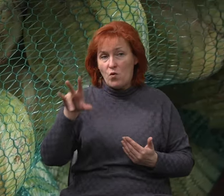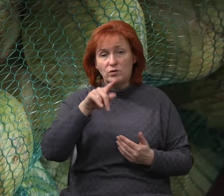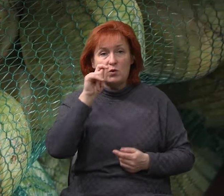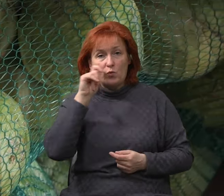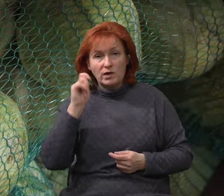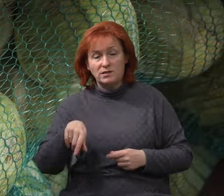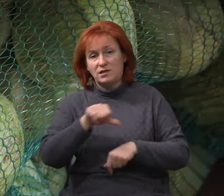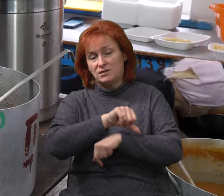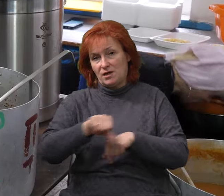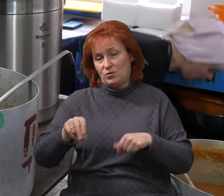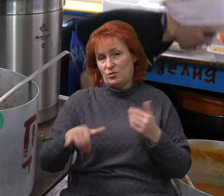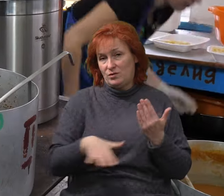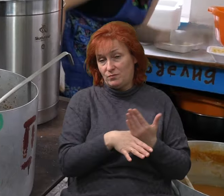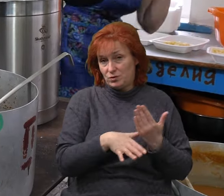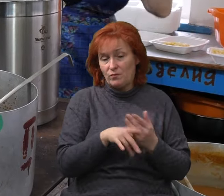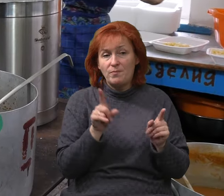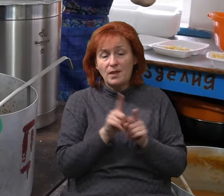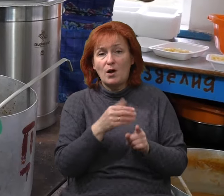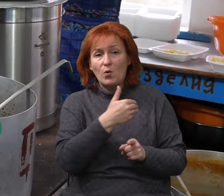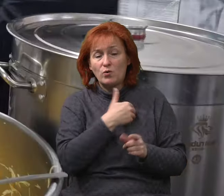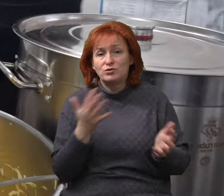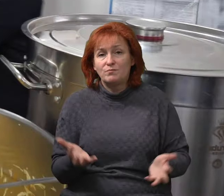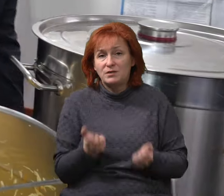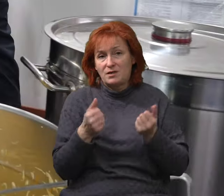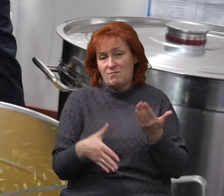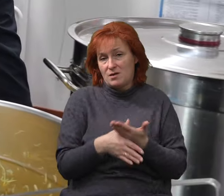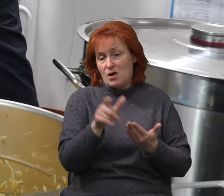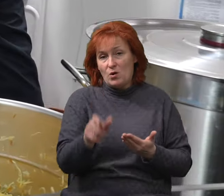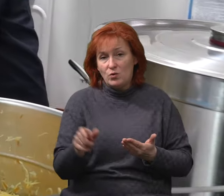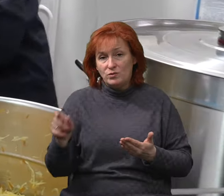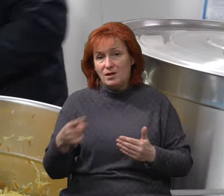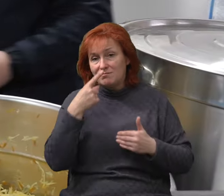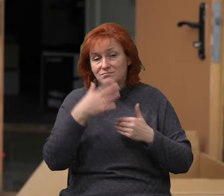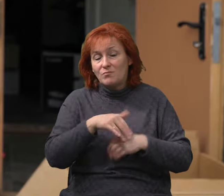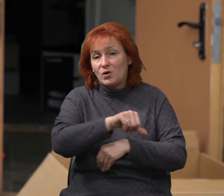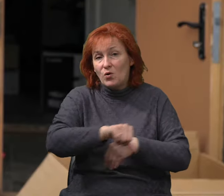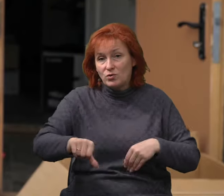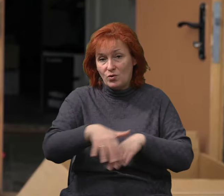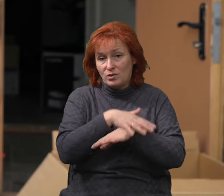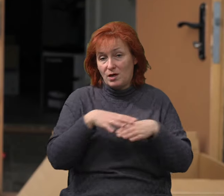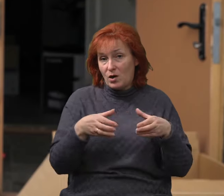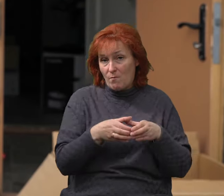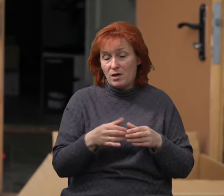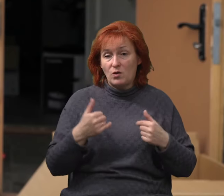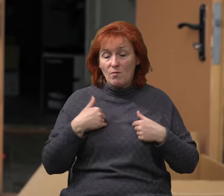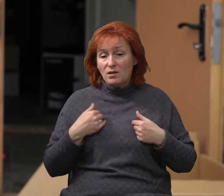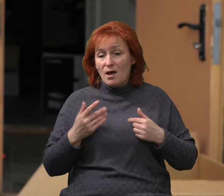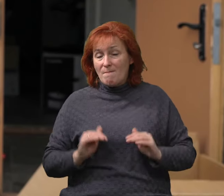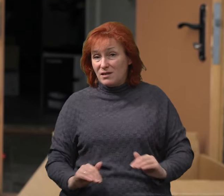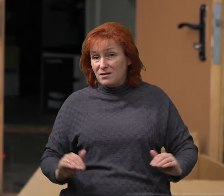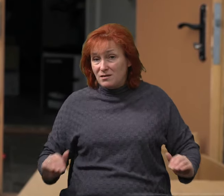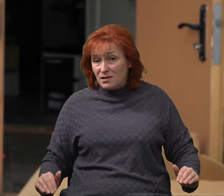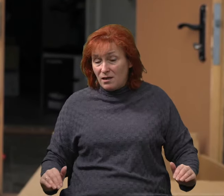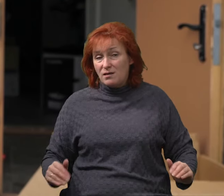українські та закордонні донори. Так вони хочуть підтримати людей з прикордонної громади. Так, як в мене маленькі дітки, мені